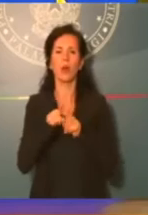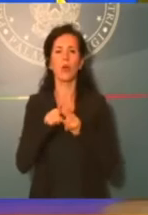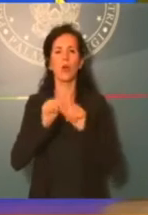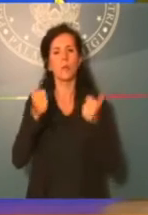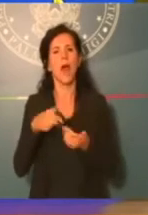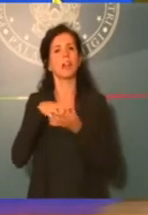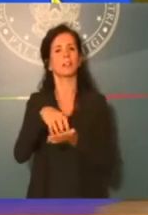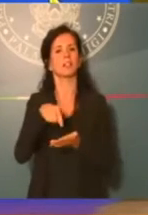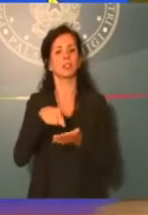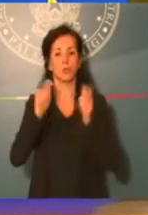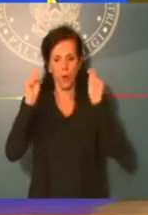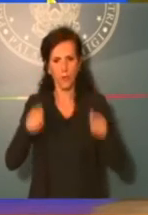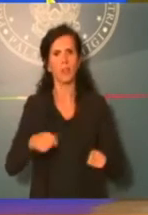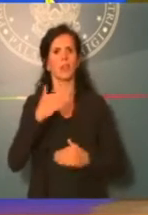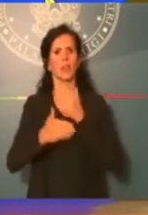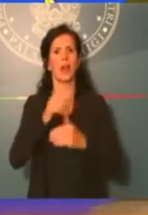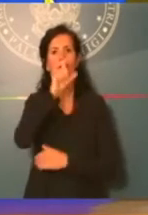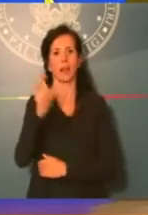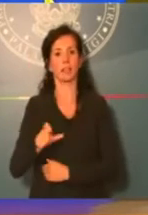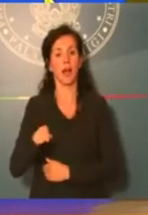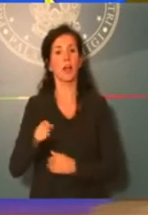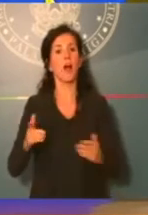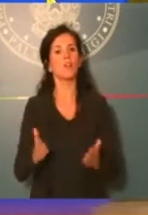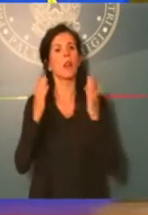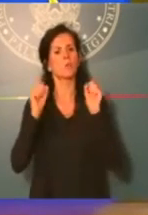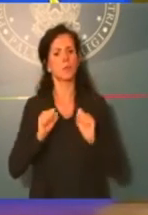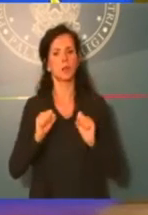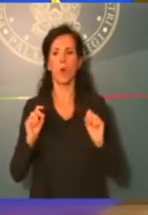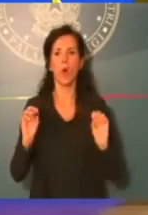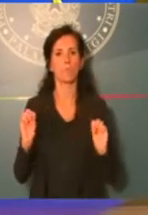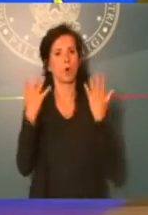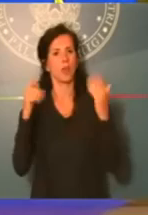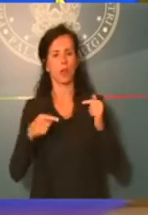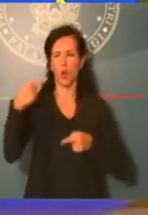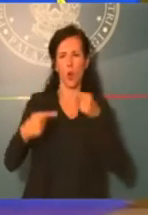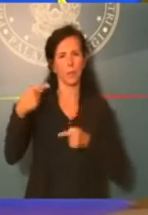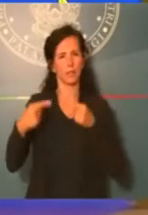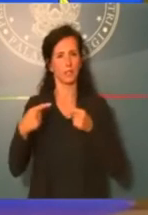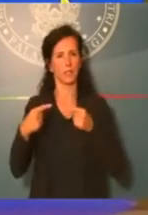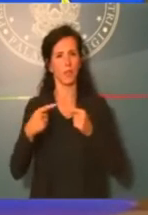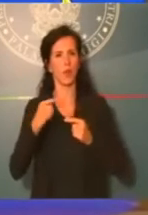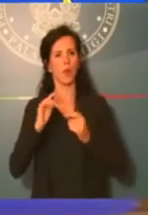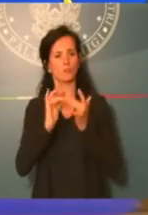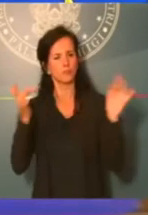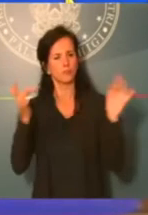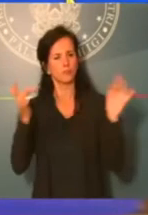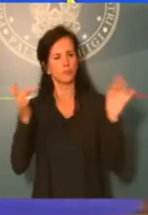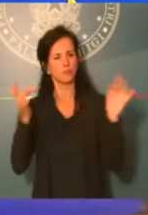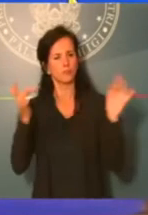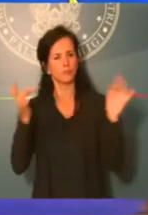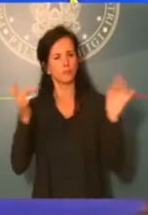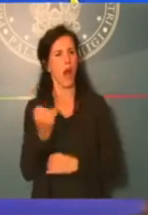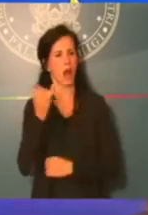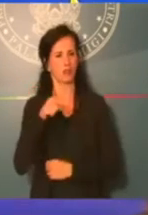Paese, per renderlo finalmente più agile, più moderno, più competitivo. Oggi il rapporto tra i